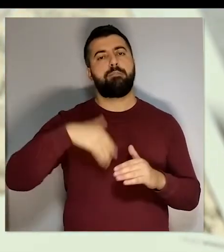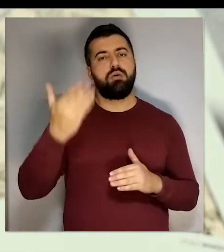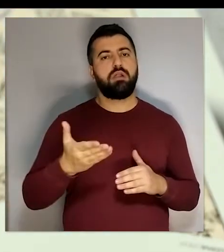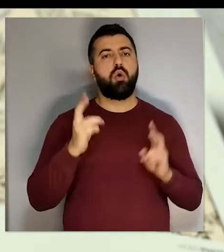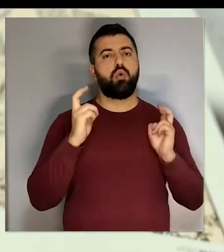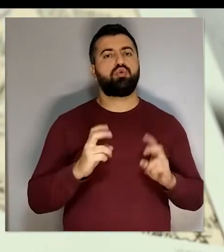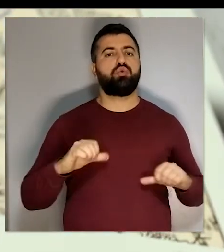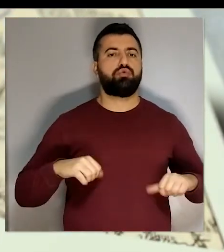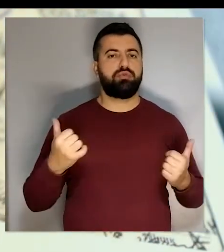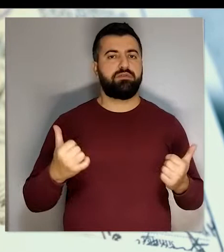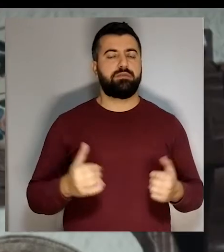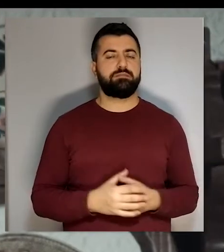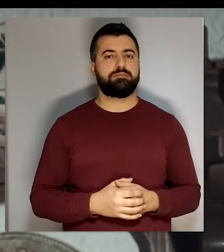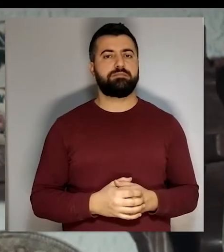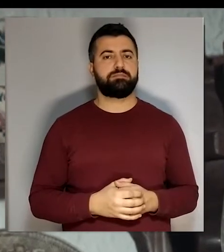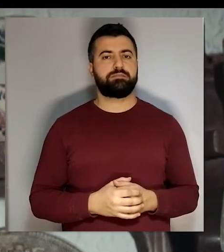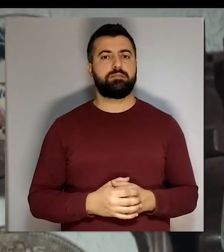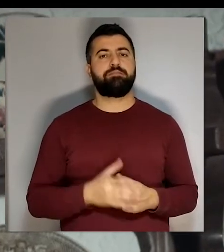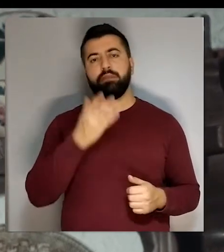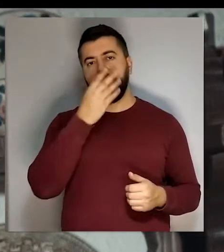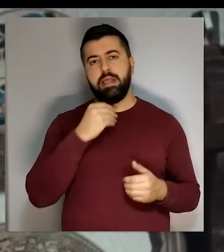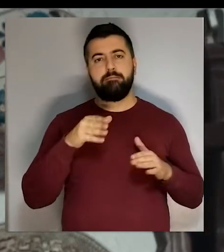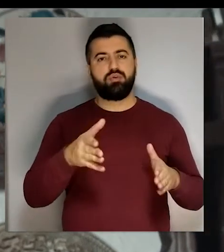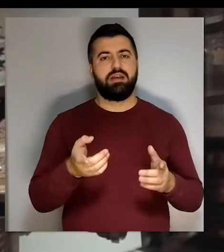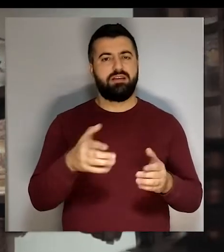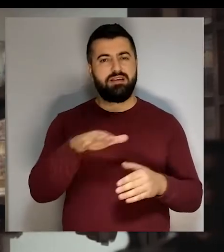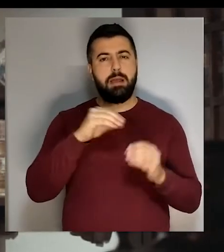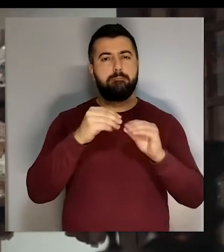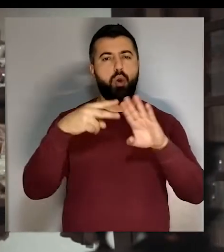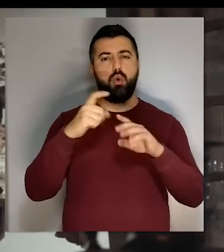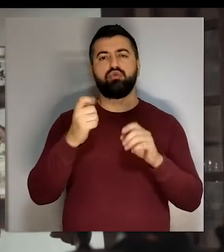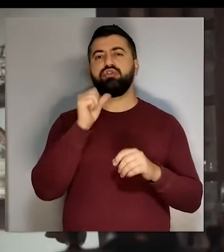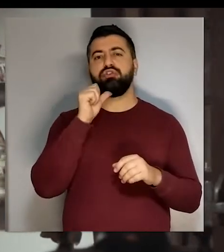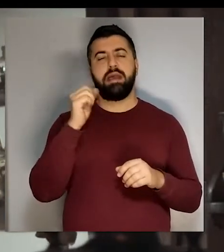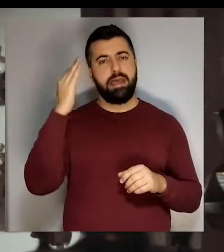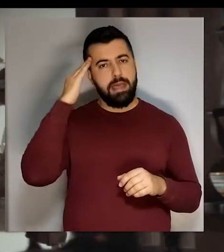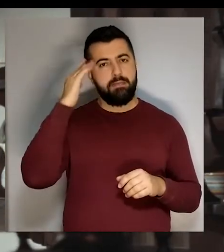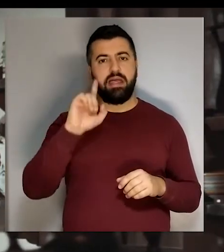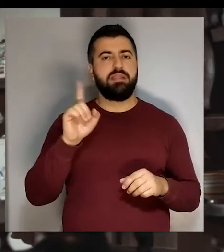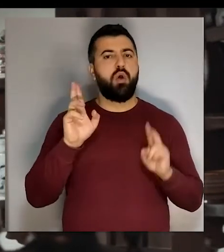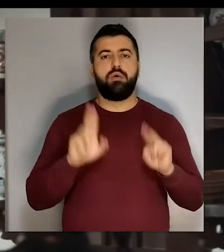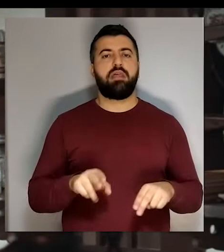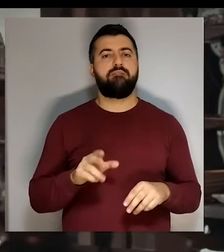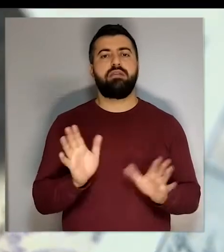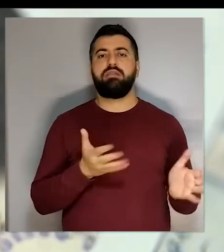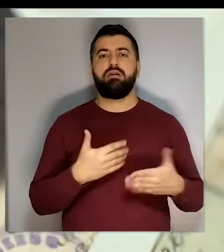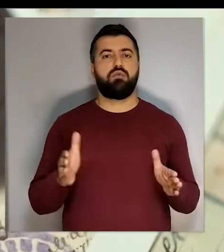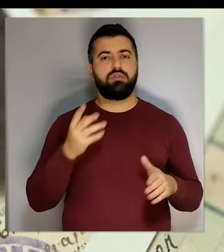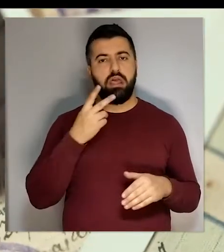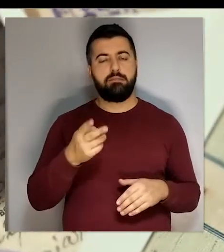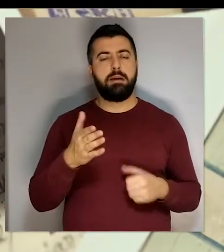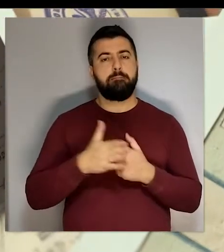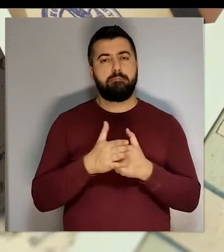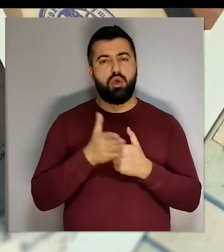Dom kapetana Miroslava Štumbergera Ostao tu da živi Ljepote Baošića i Herceg Novog Ni kapetana nisu ostavile